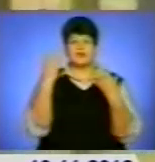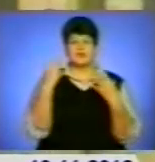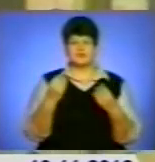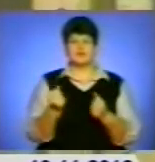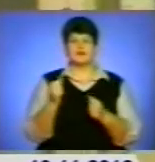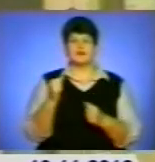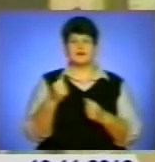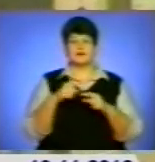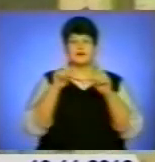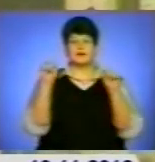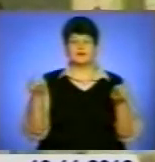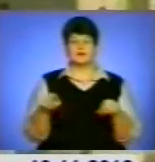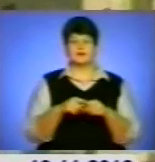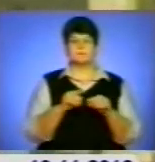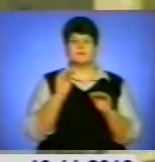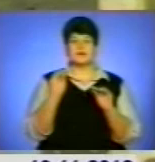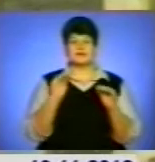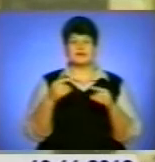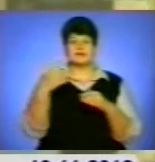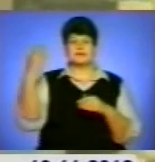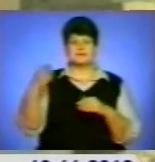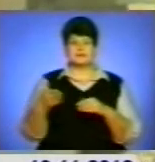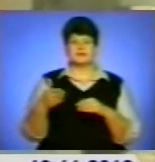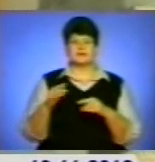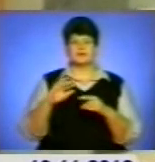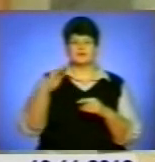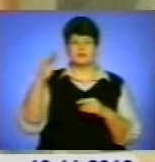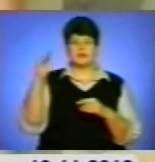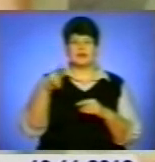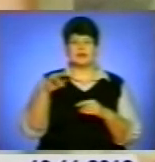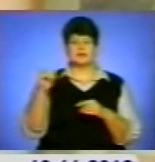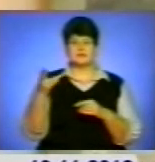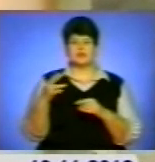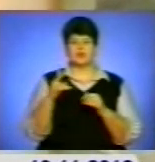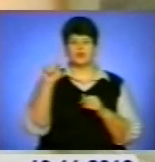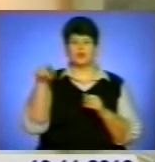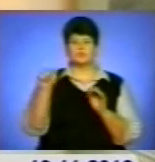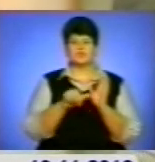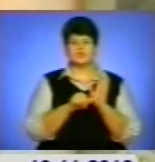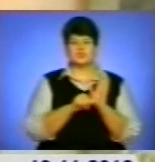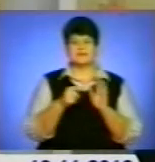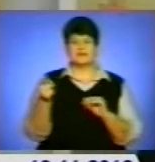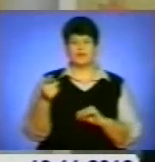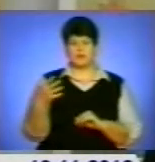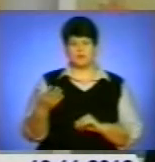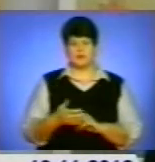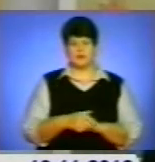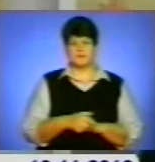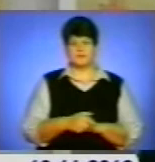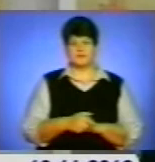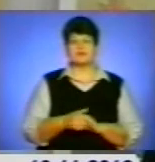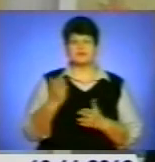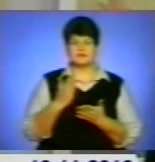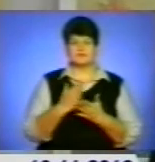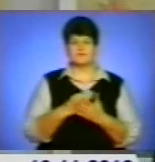Анатолія Заблуди прикрашає стіни школи ліцеї номер 6 Тернополя. Багато картин цієї виставки прикрашають стіни і коридори